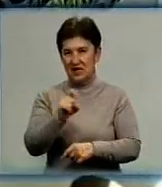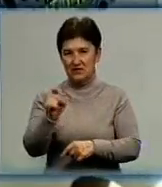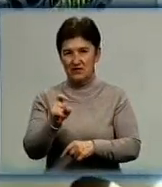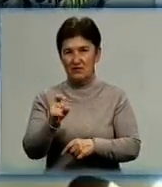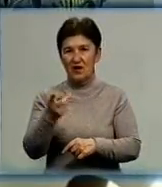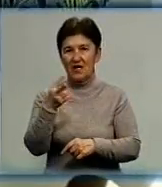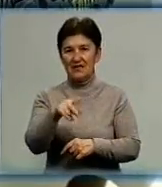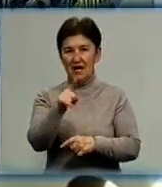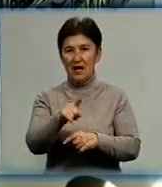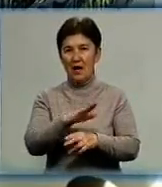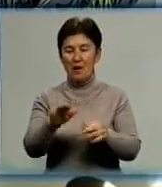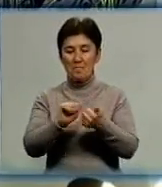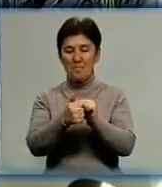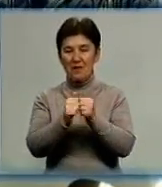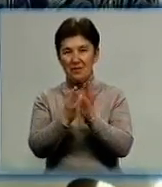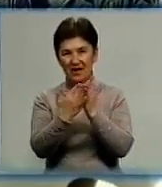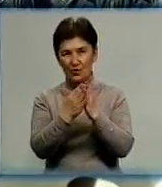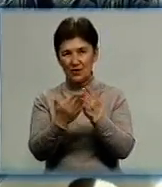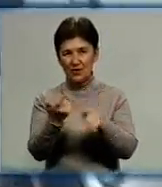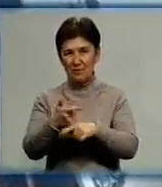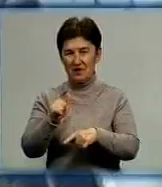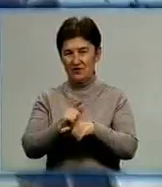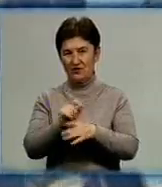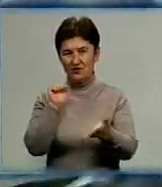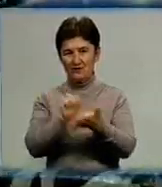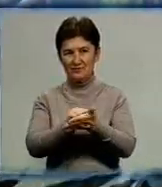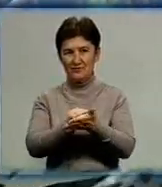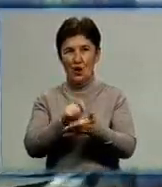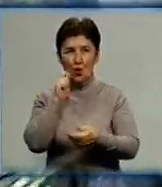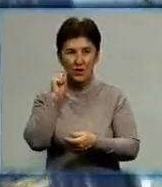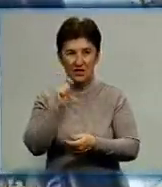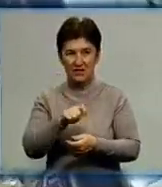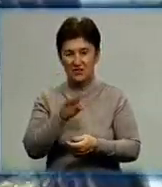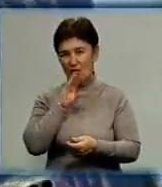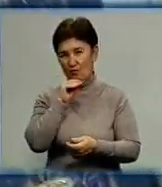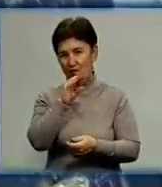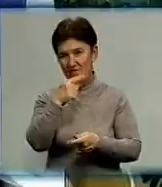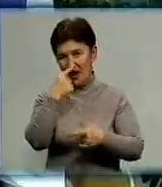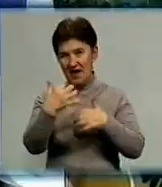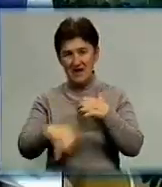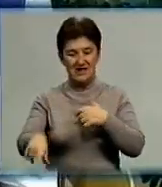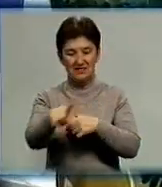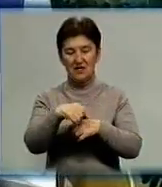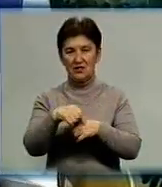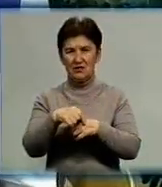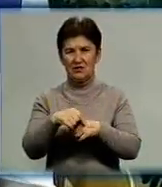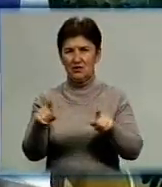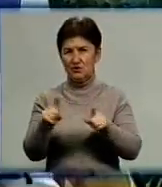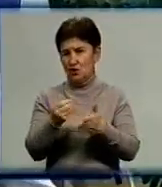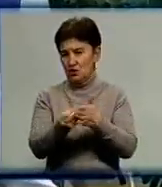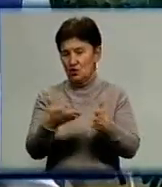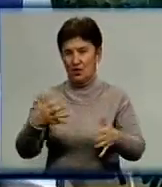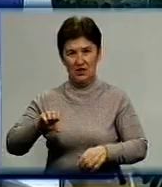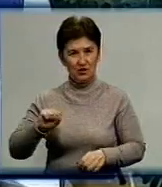бібліотеки медзакладу привезла більше восьми десятків сучасних видань українською мовою. Книги збирала серед своїх колег. Я кинула кличу, дорогі друзі, всі